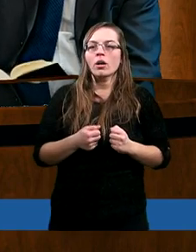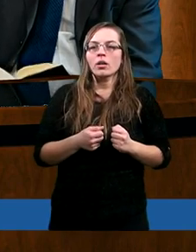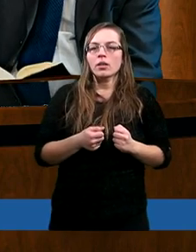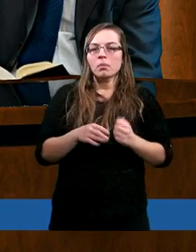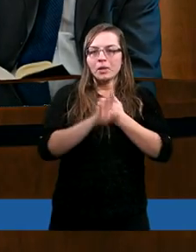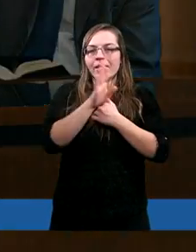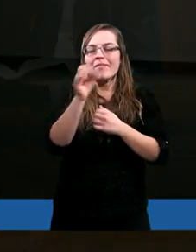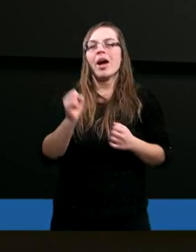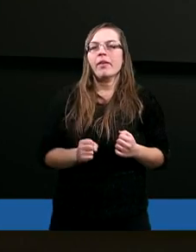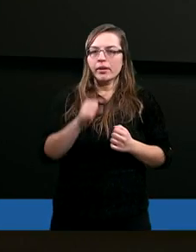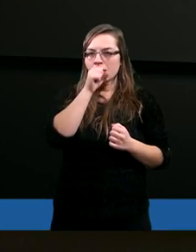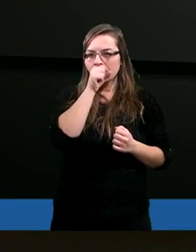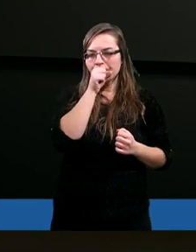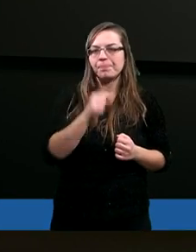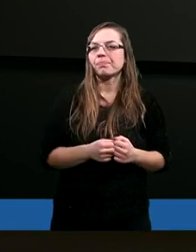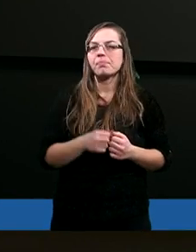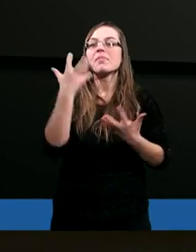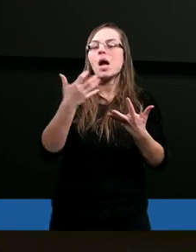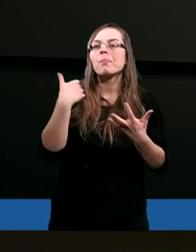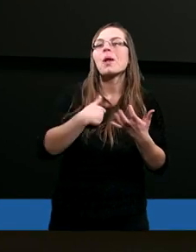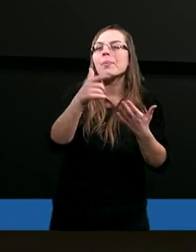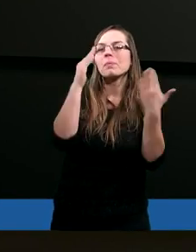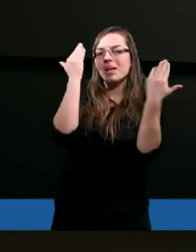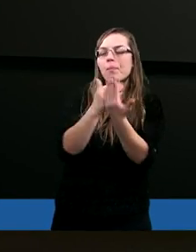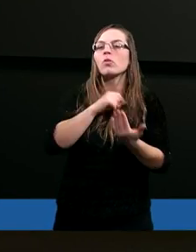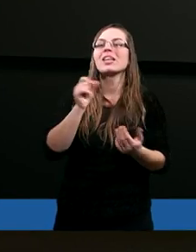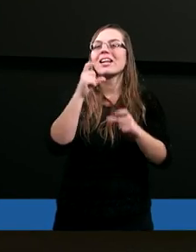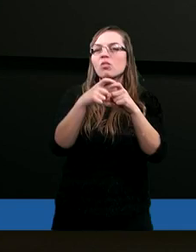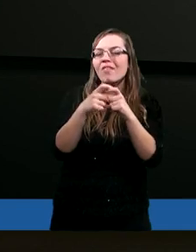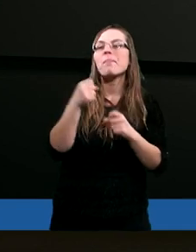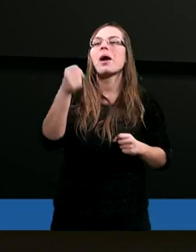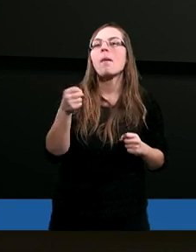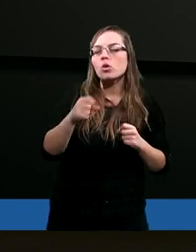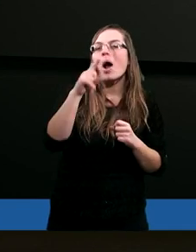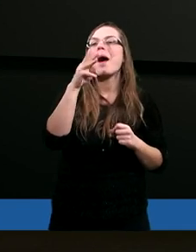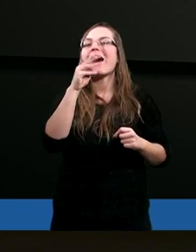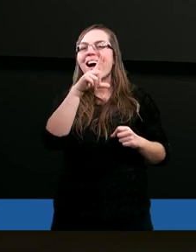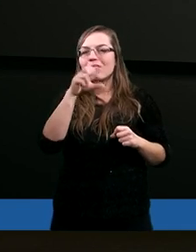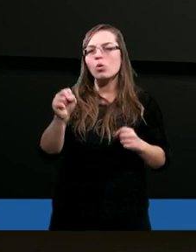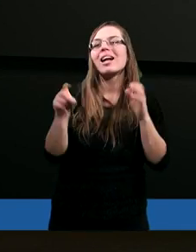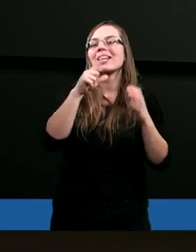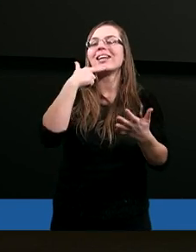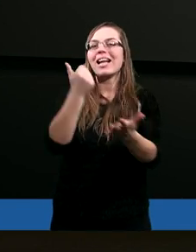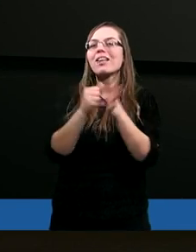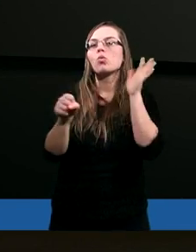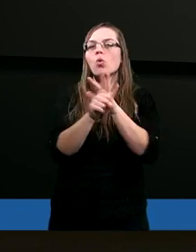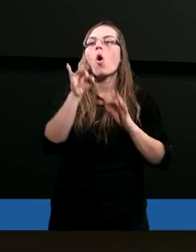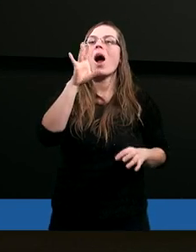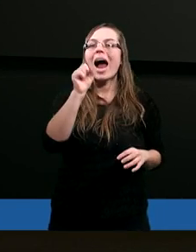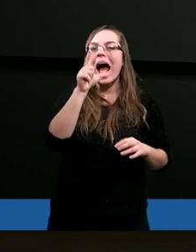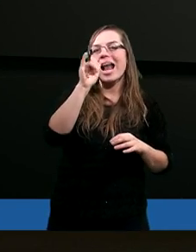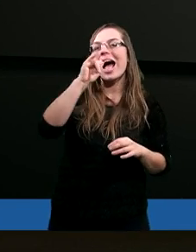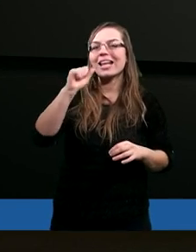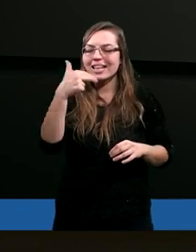przedstawiony. Chciałbym, abyśmy teraz zapoznali się ze słowami apostoła Pawła z listu do Galacjan